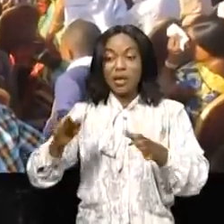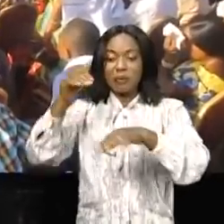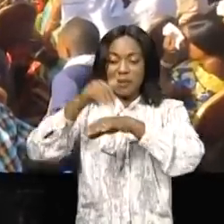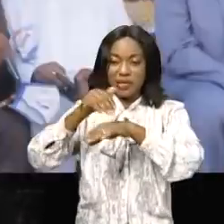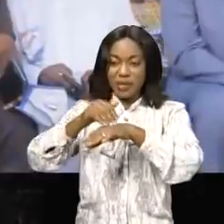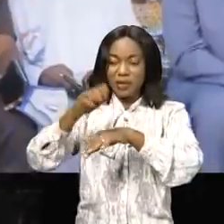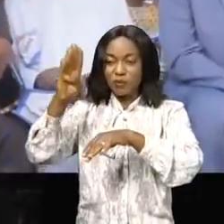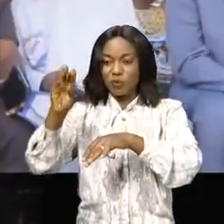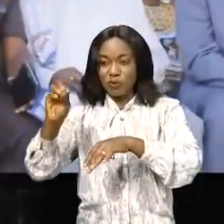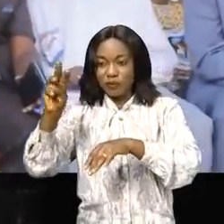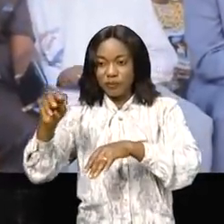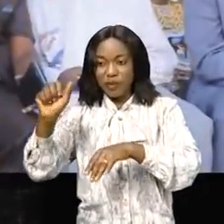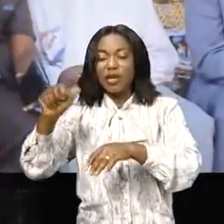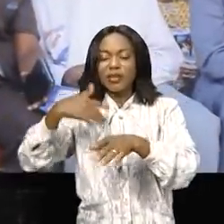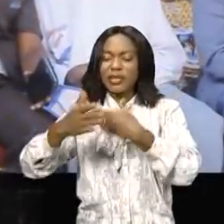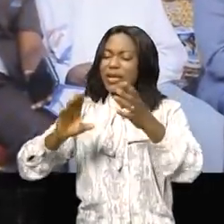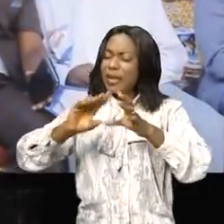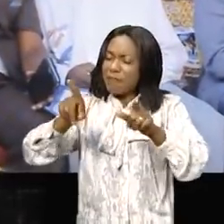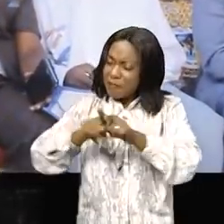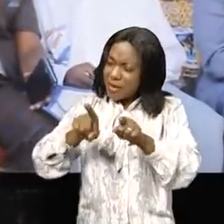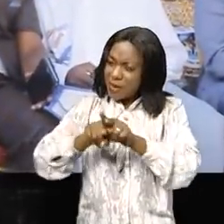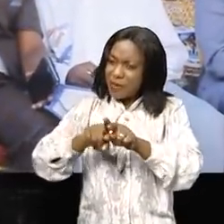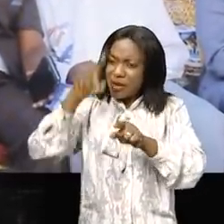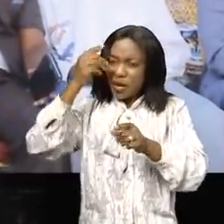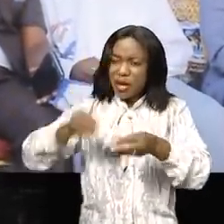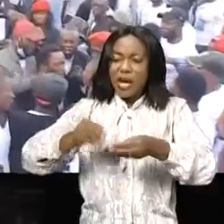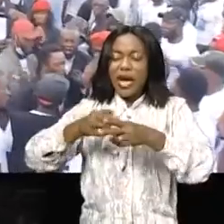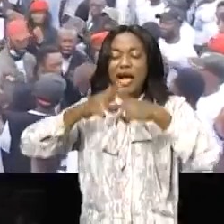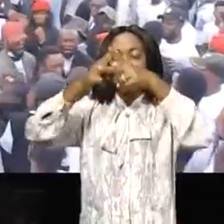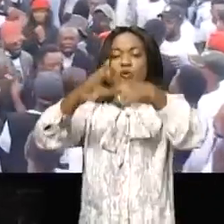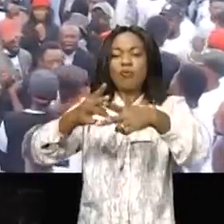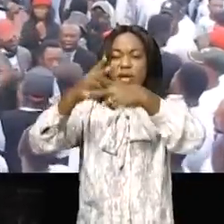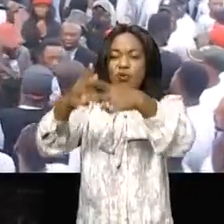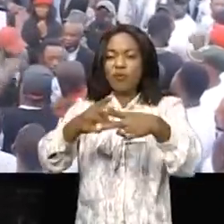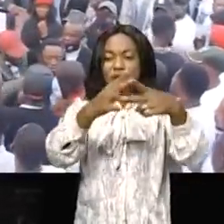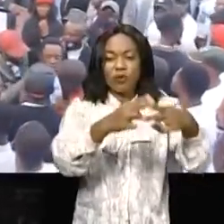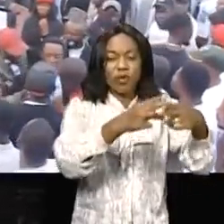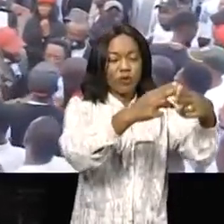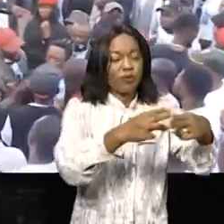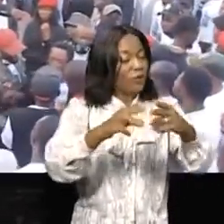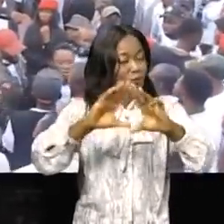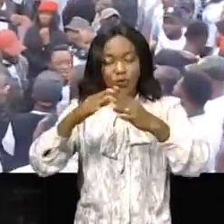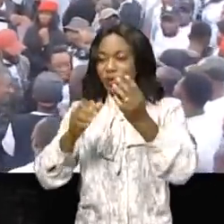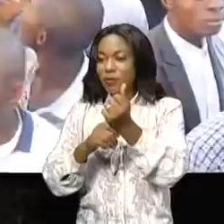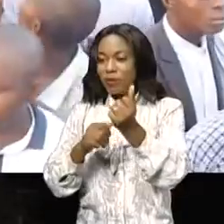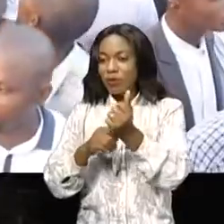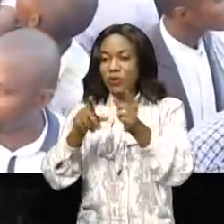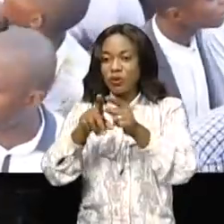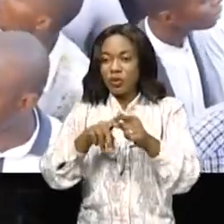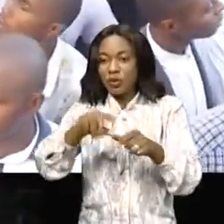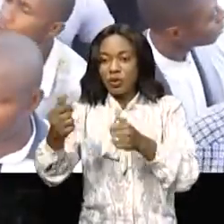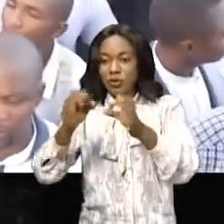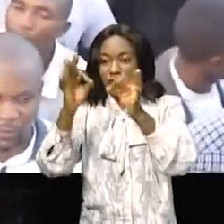pour faire ces mêmes cérémonies qui mettra fin à la cacophonie et au dédoublement qui régnait dans certaines